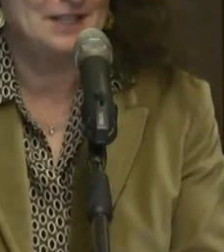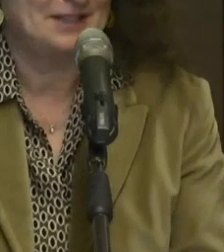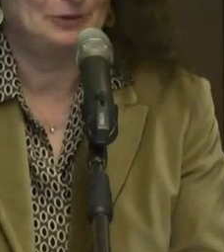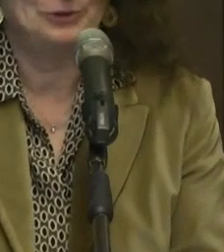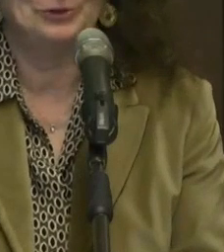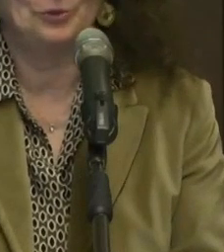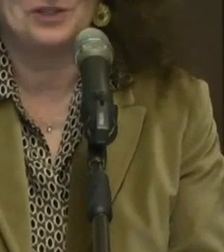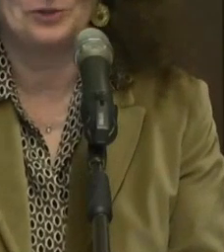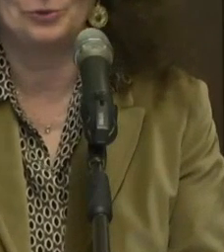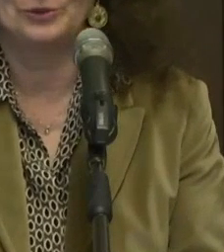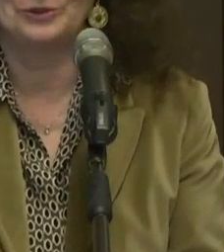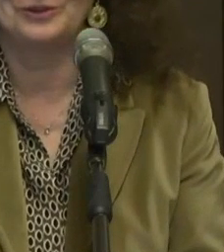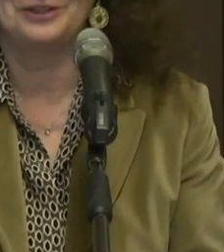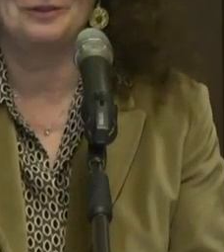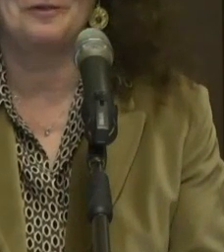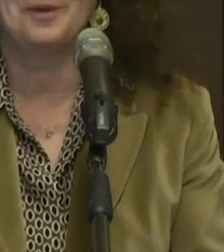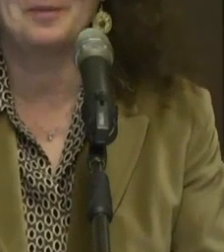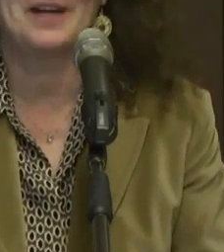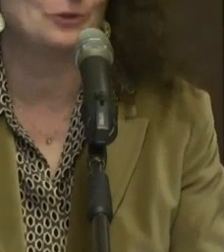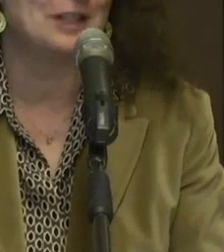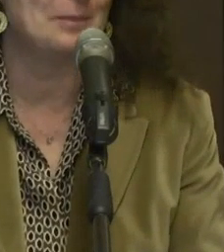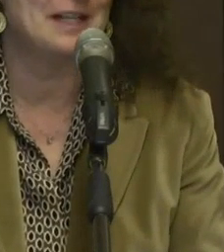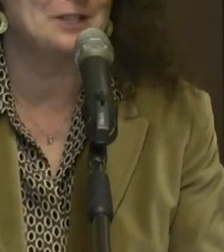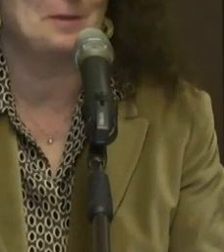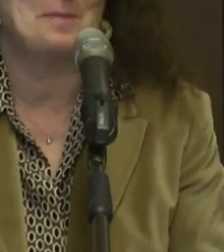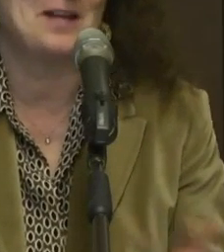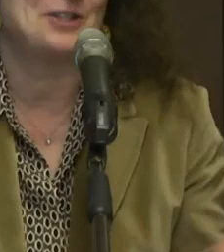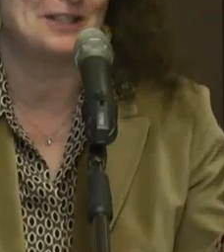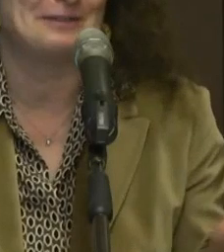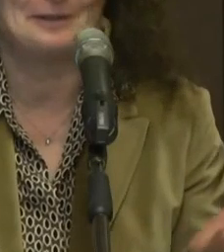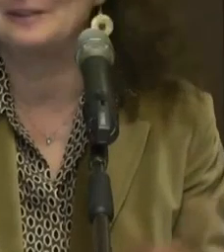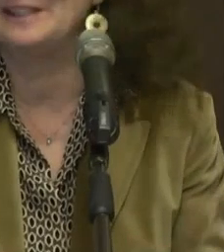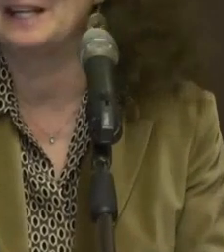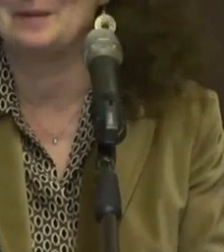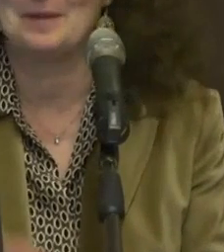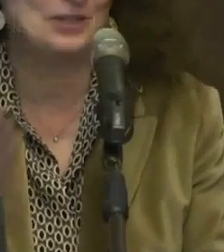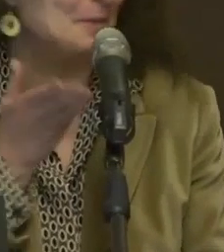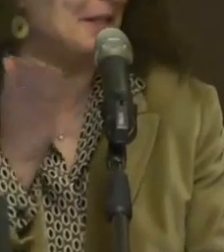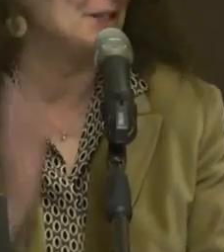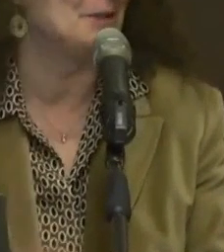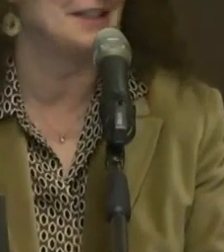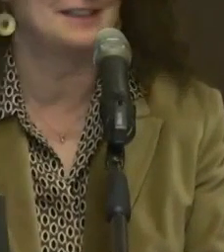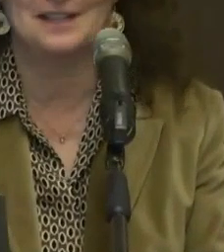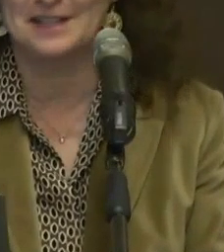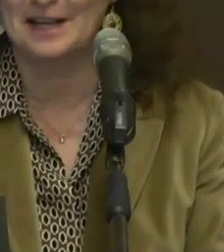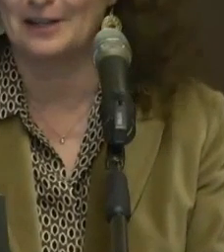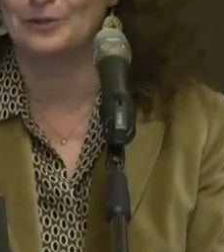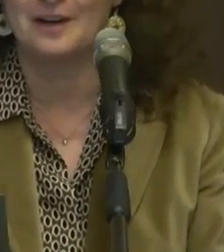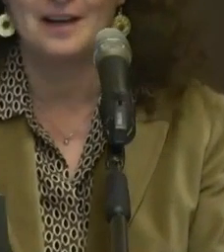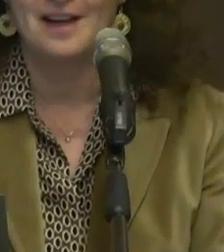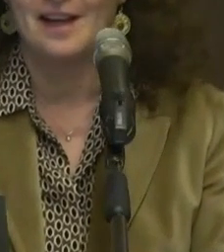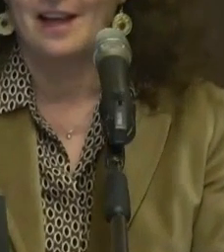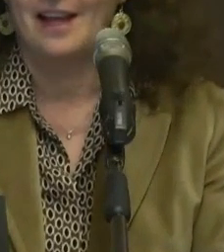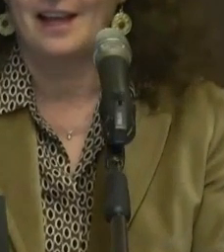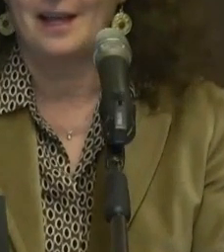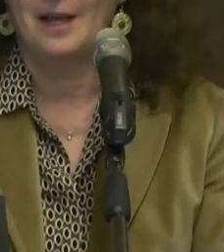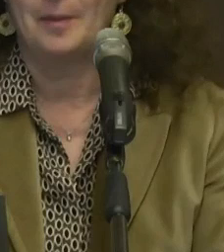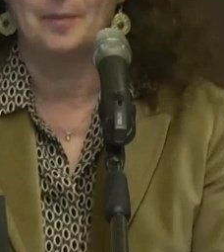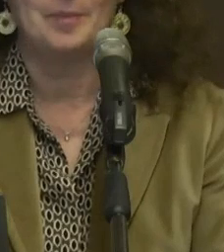monumentali è già stato detto quasi tutto. Io avevo preparato delle bellissime immagini da farvi vedere, le immagini bellissime di Andrea Scardova.